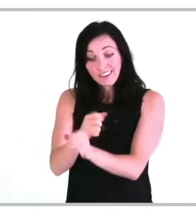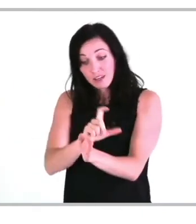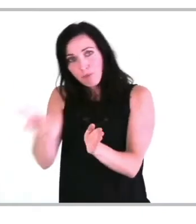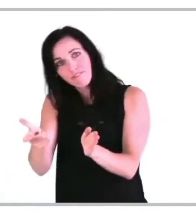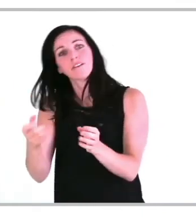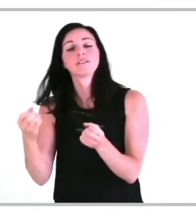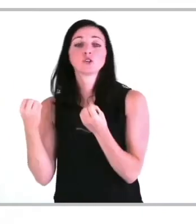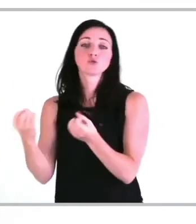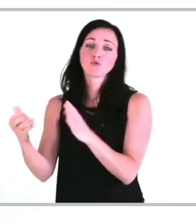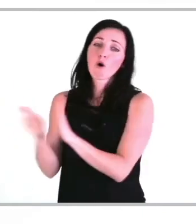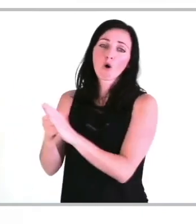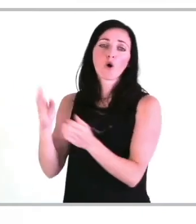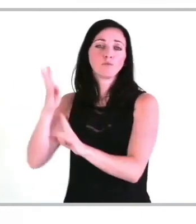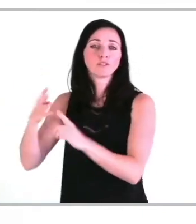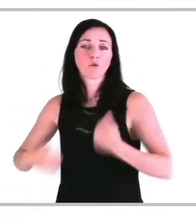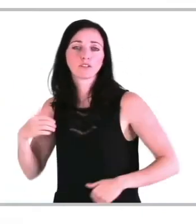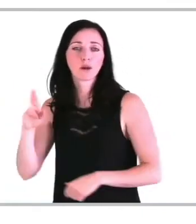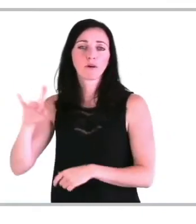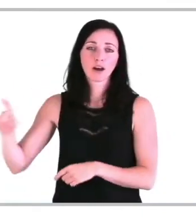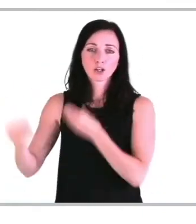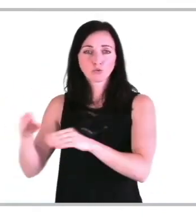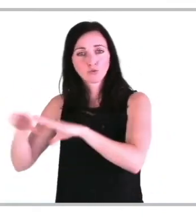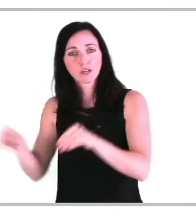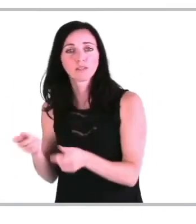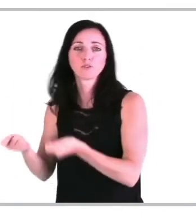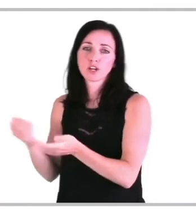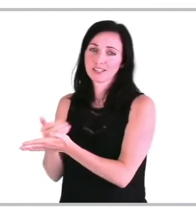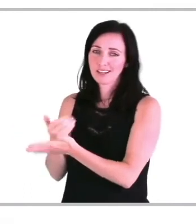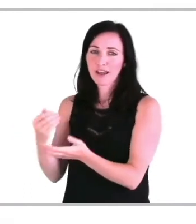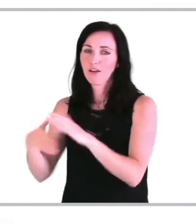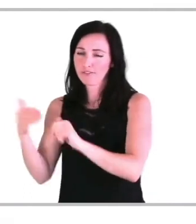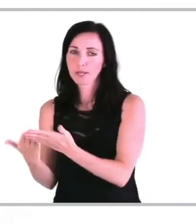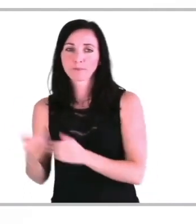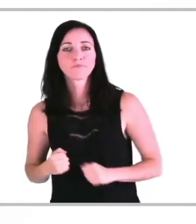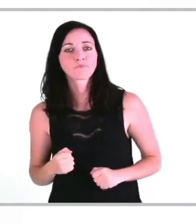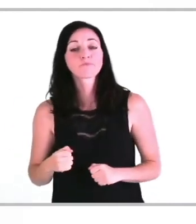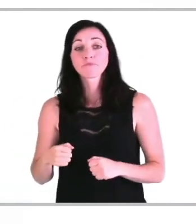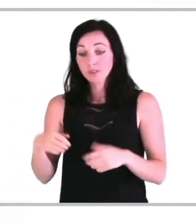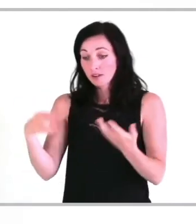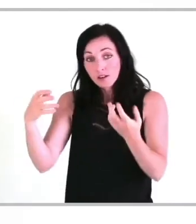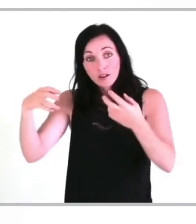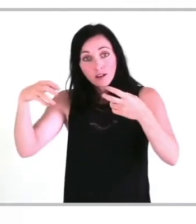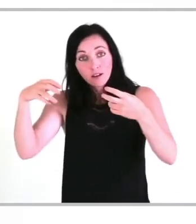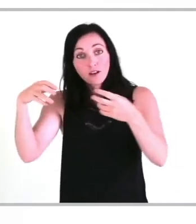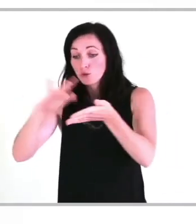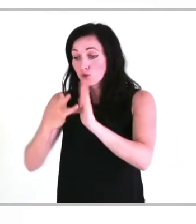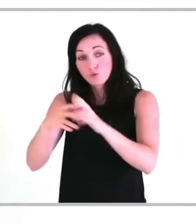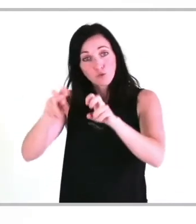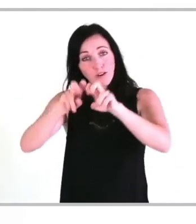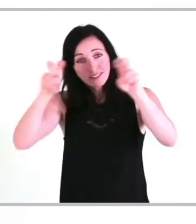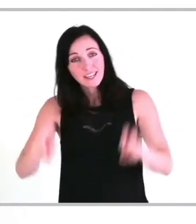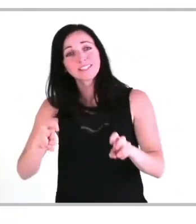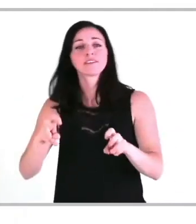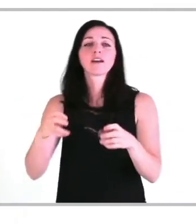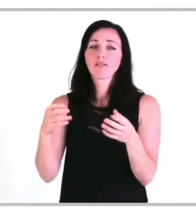travailleurs handicapés, DOETH, au début de l'année suivante, souvent fait d'ailleurs par la mission handicap, les ressources humaines ou les équipes de